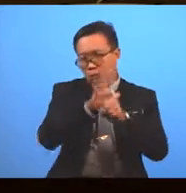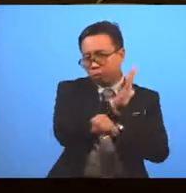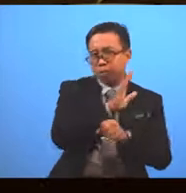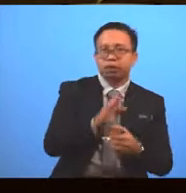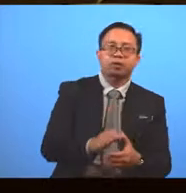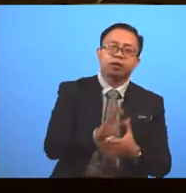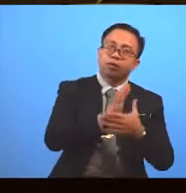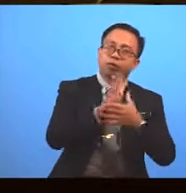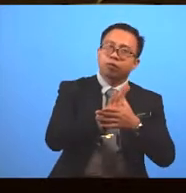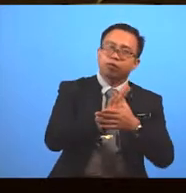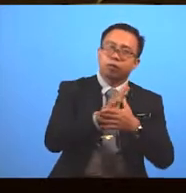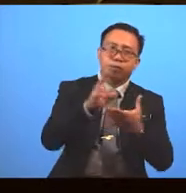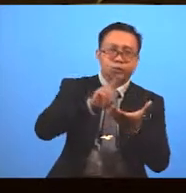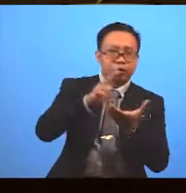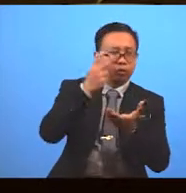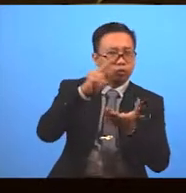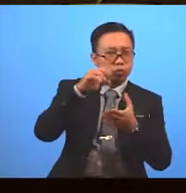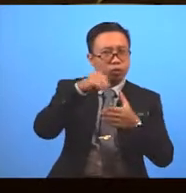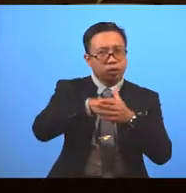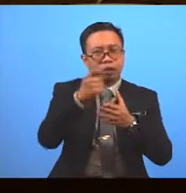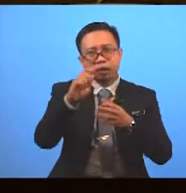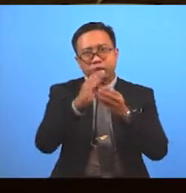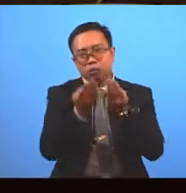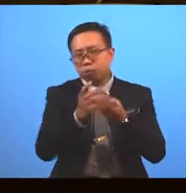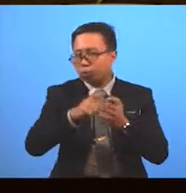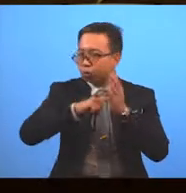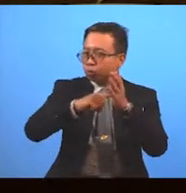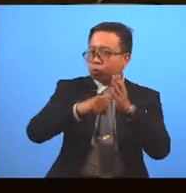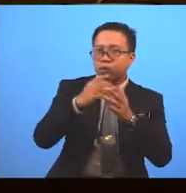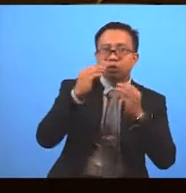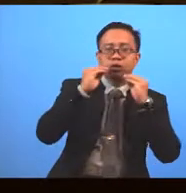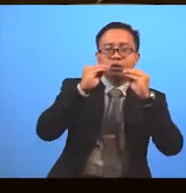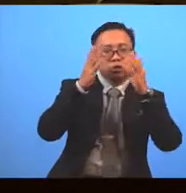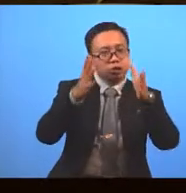film review In your book And show it To your teacher later